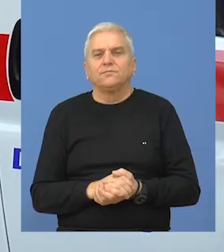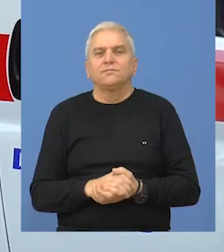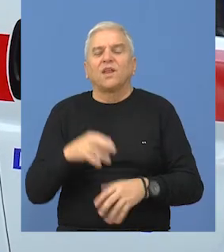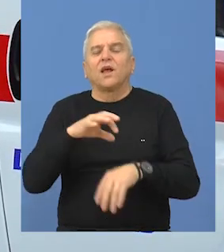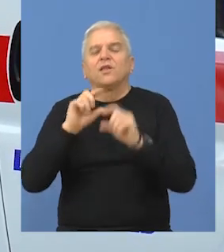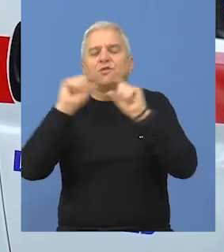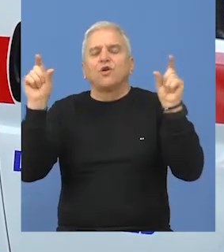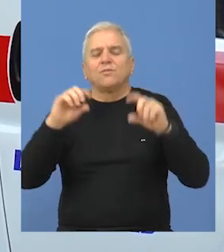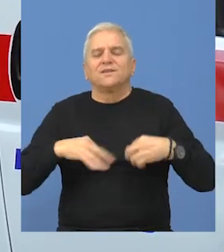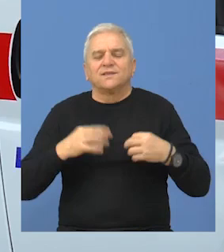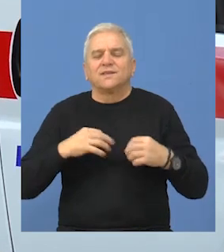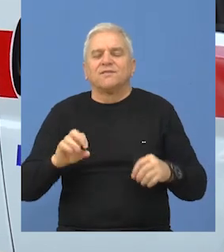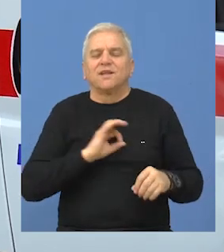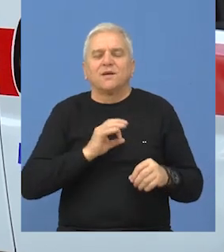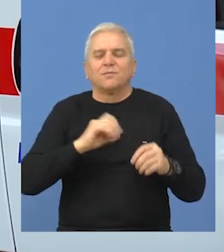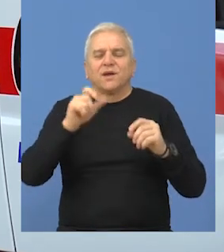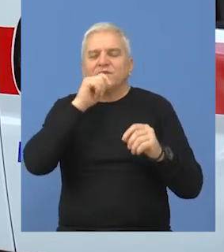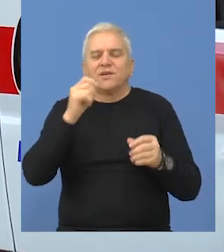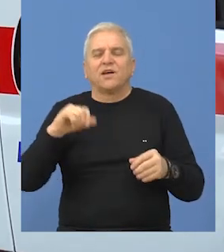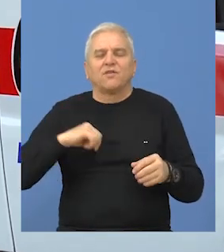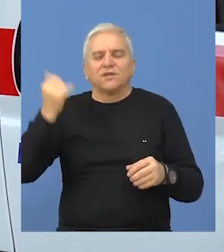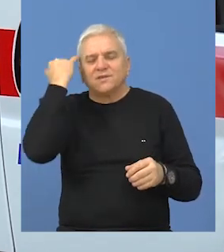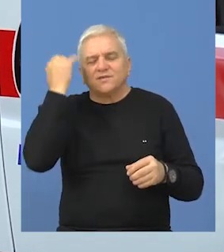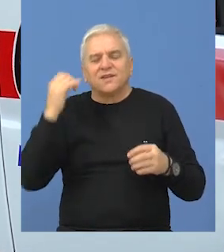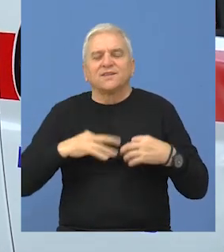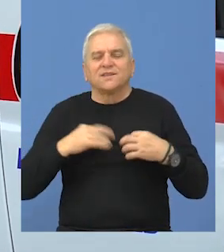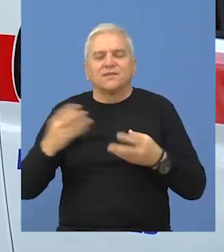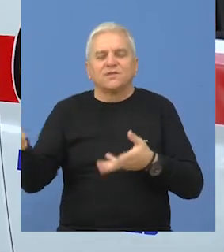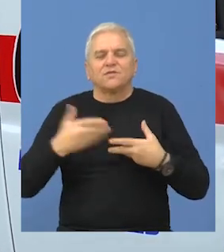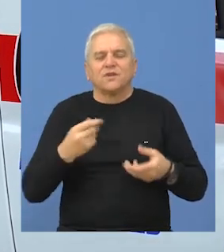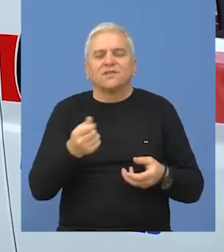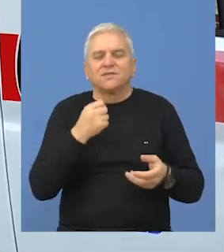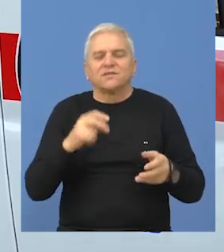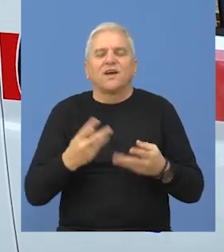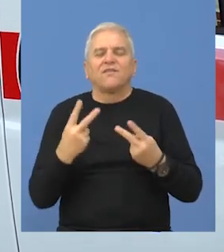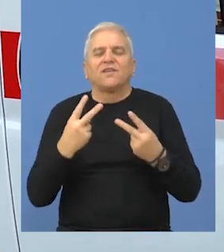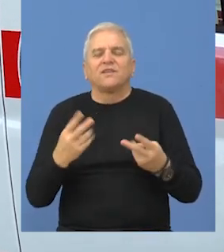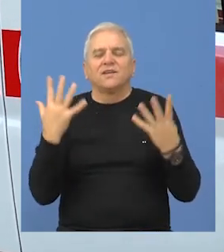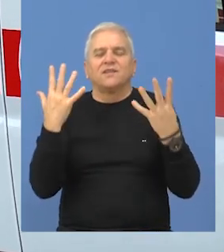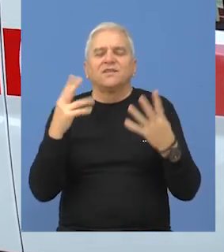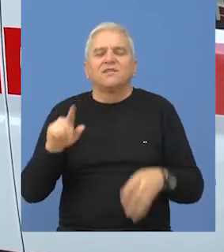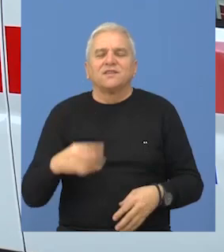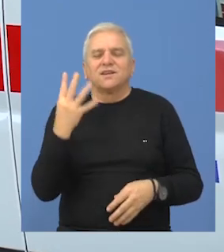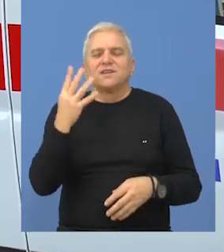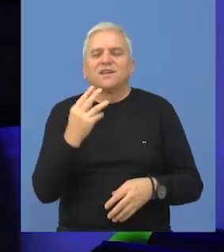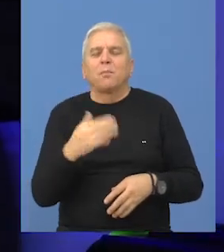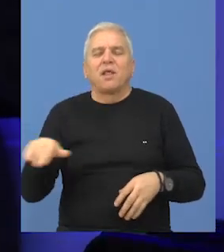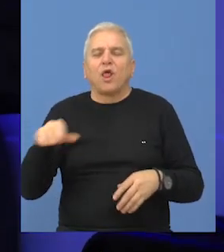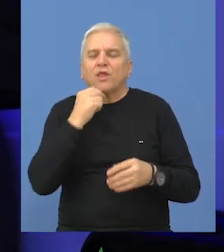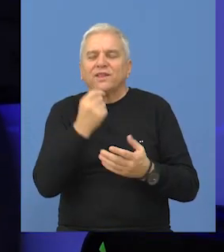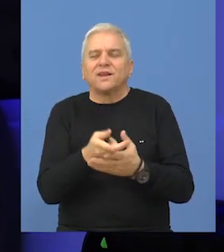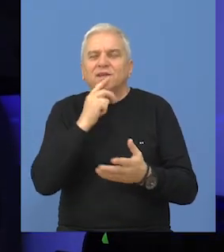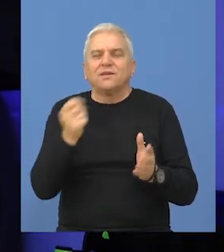Dom zdravlja Bečaj je od Pokrinskog sekretarijata za zdravstvo dobio sredstva u visini od 9,4